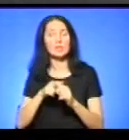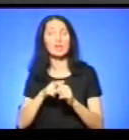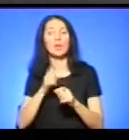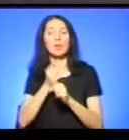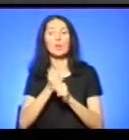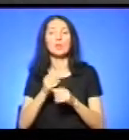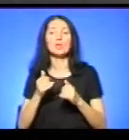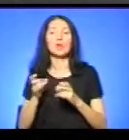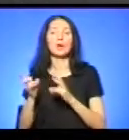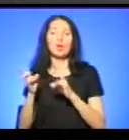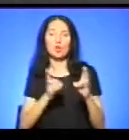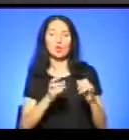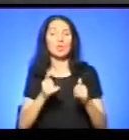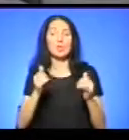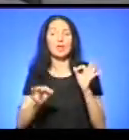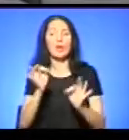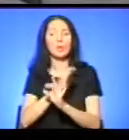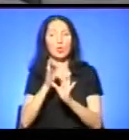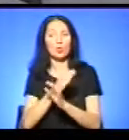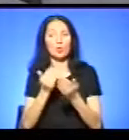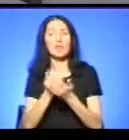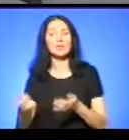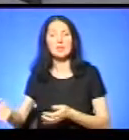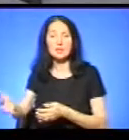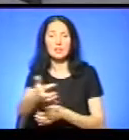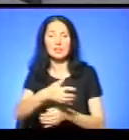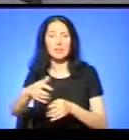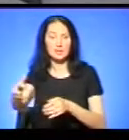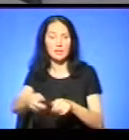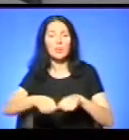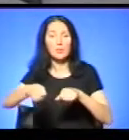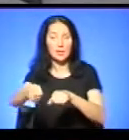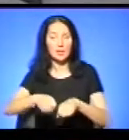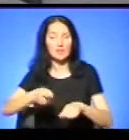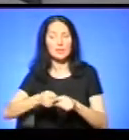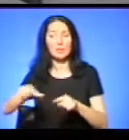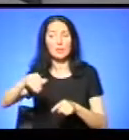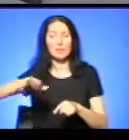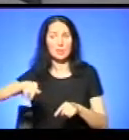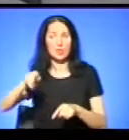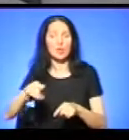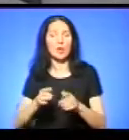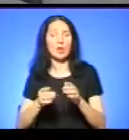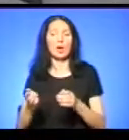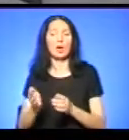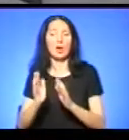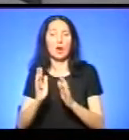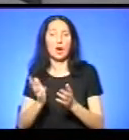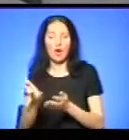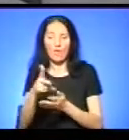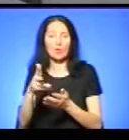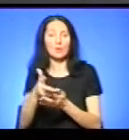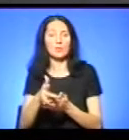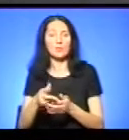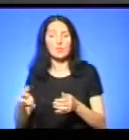природі, і фауні. Навіть згребти це все після того, як обробили люди городи, і на городі оце все вкупу згребти, і не можна це